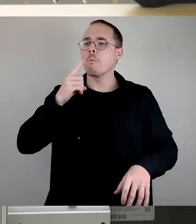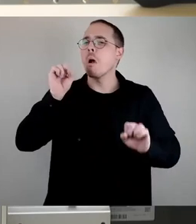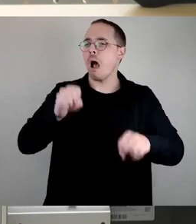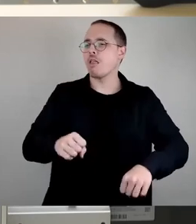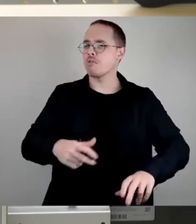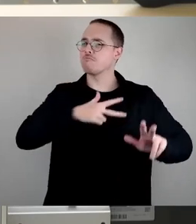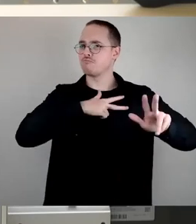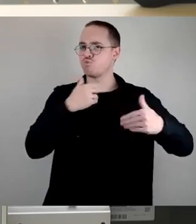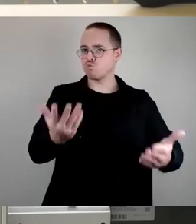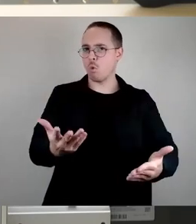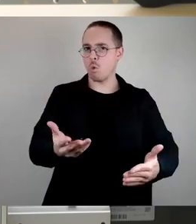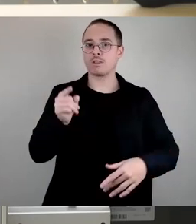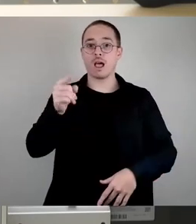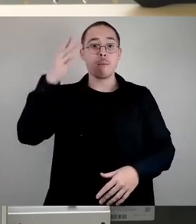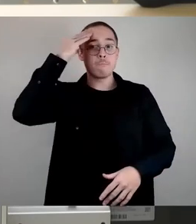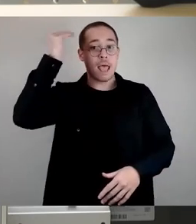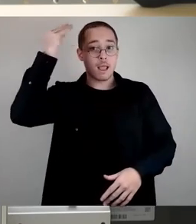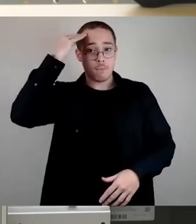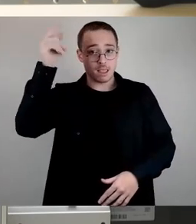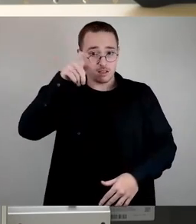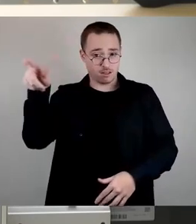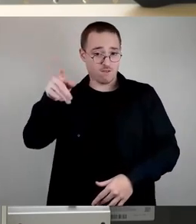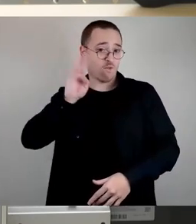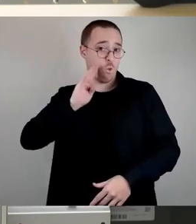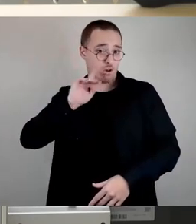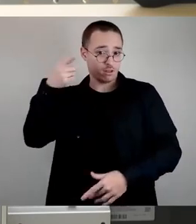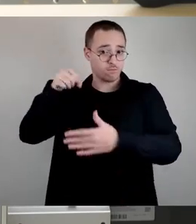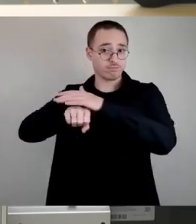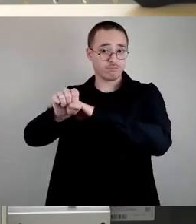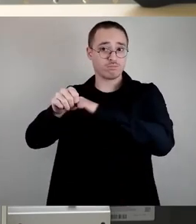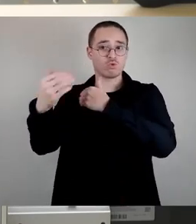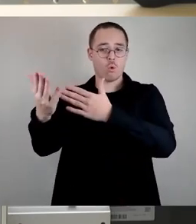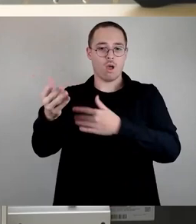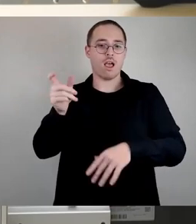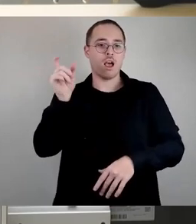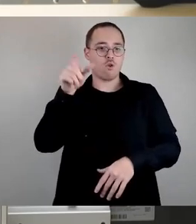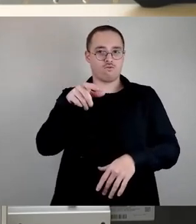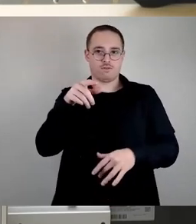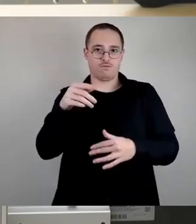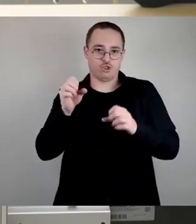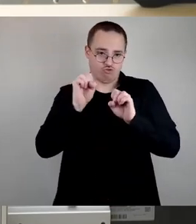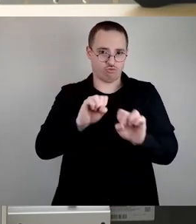Ihnen, die dort wohnen, Anwohnern schützen. So paradox, wie das klingt, ich möchte das nicht kommentieren.